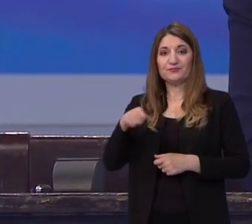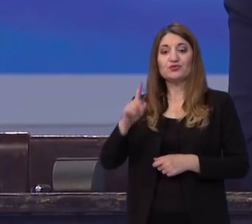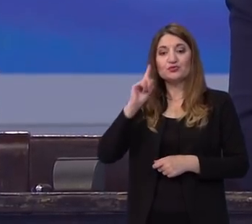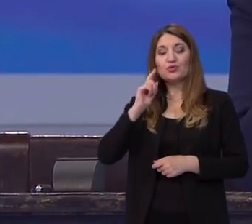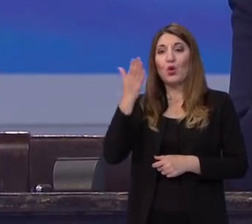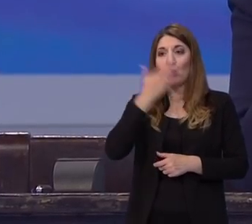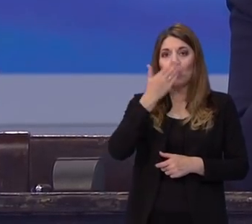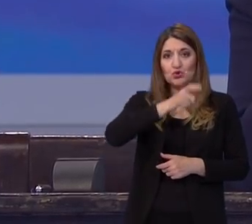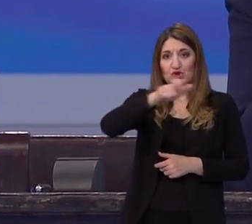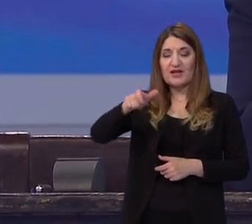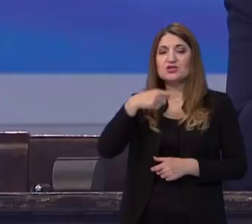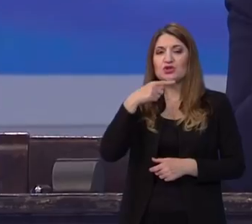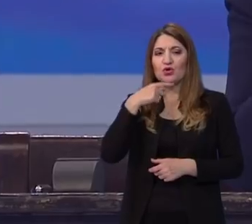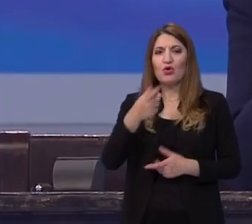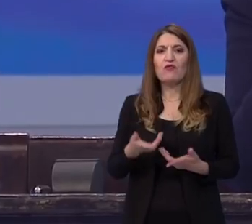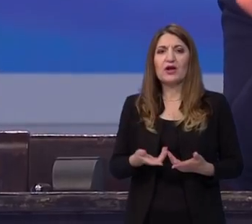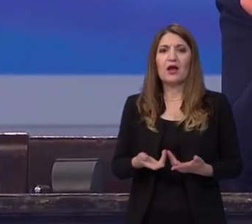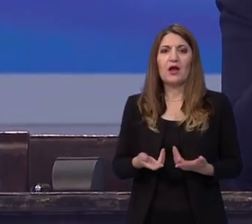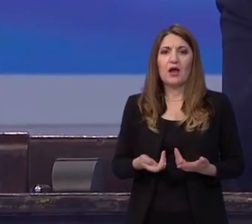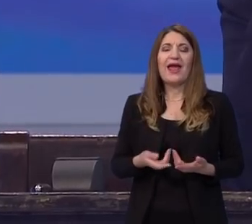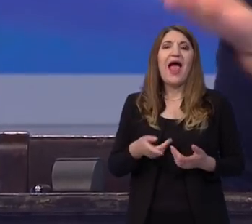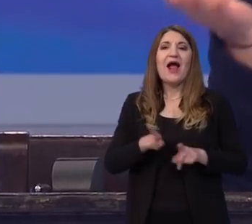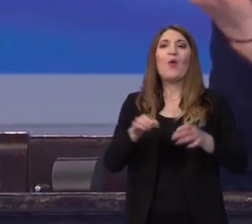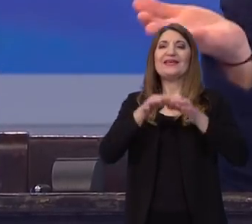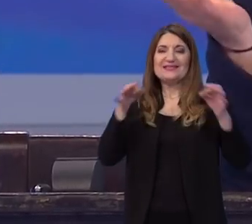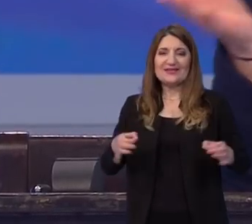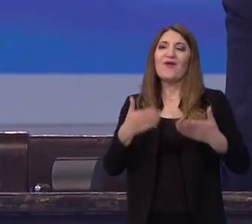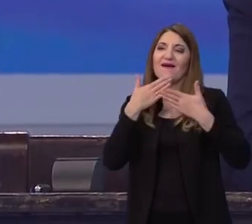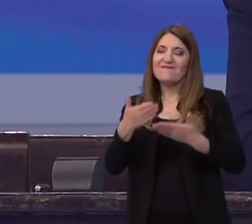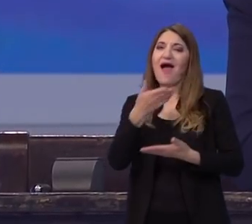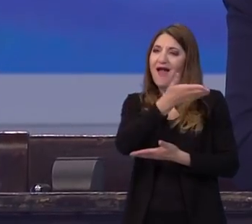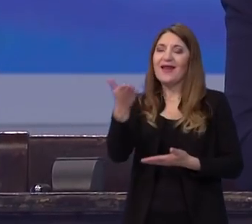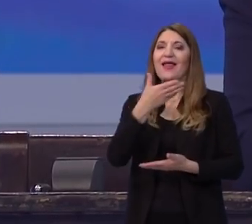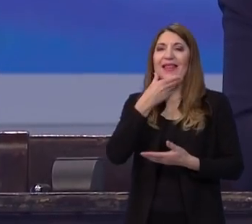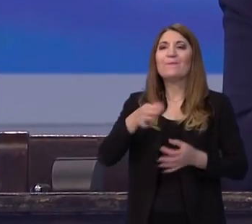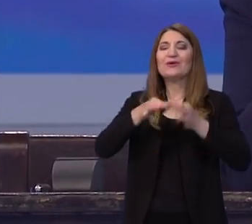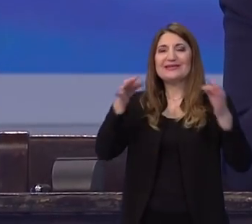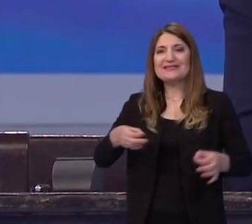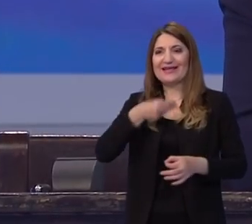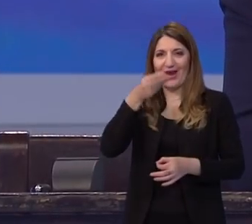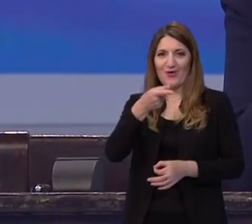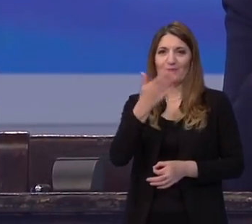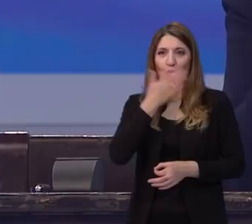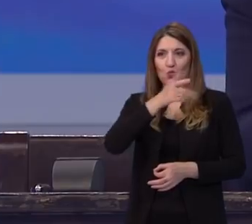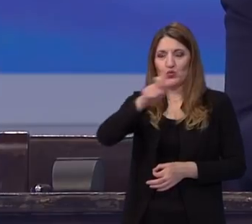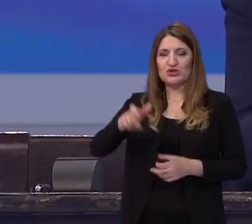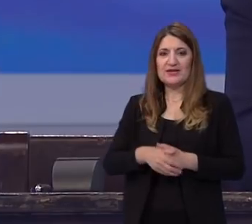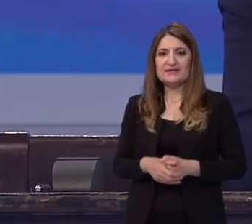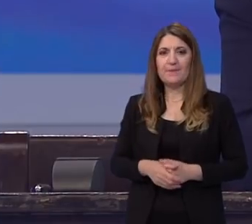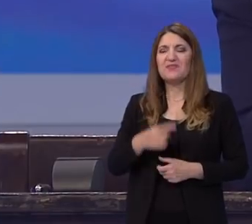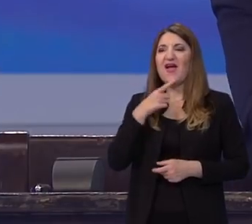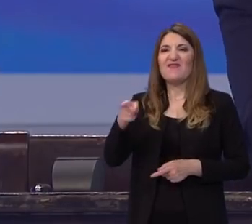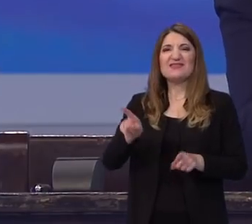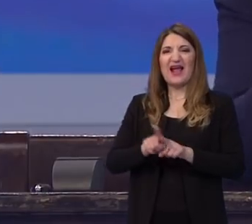učenike koji kažu da bili su iskreni. Hvala vam na iskrenosti. Rekli su da ste im